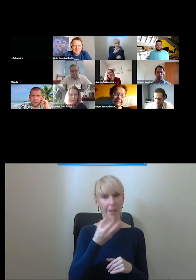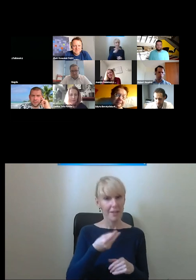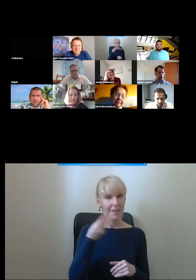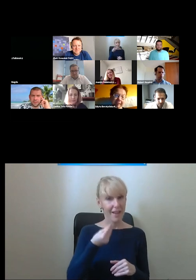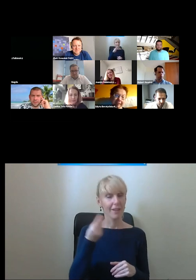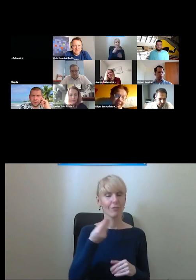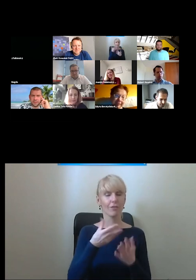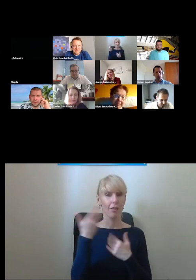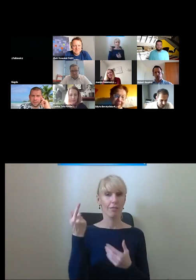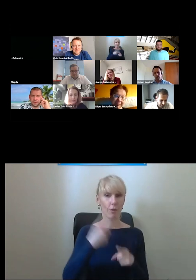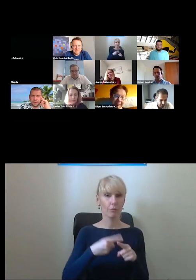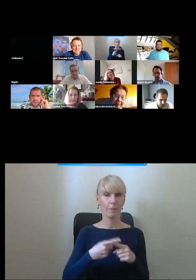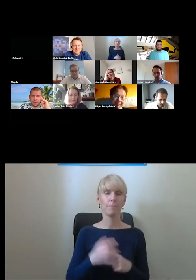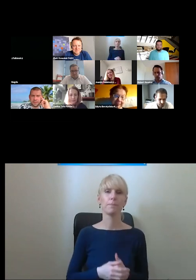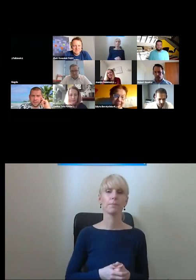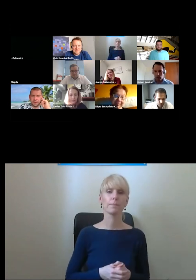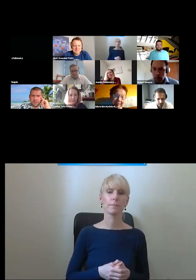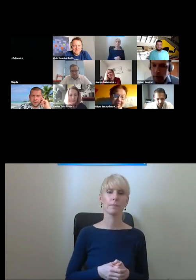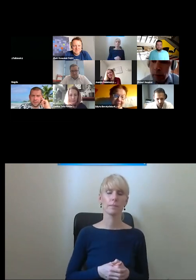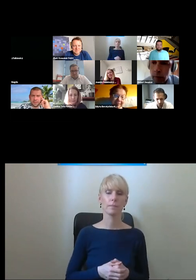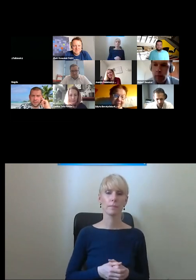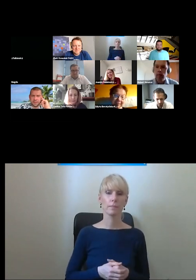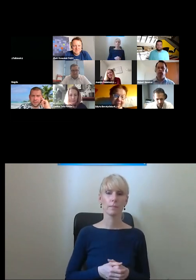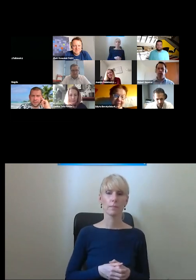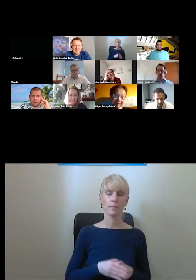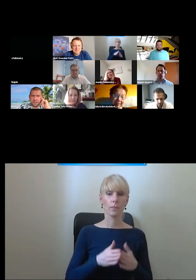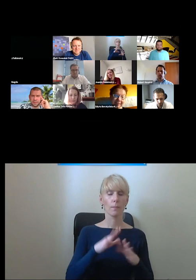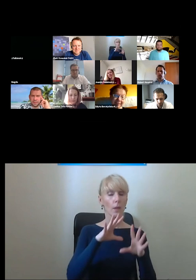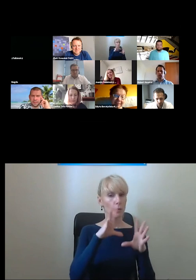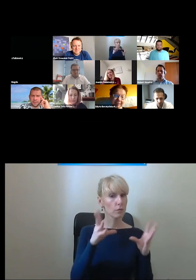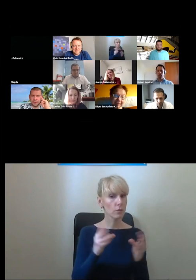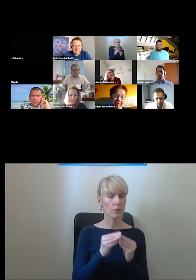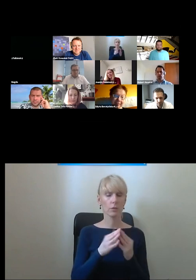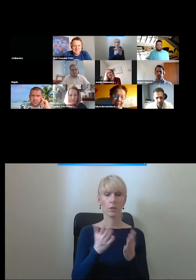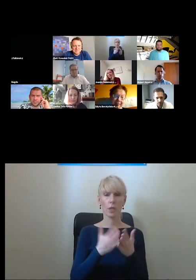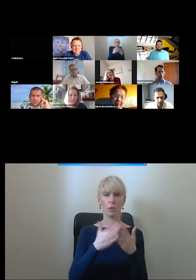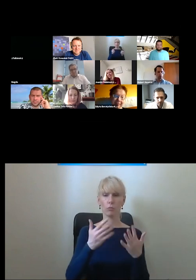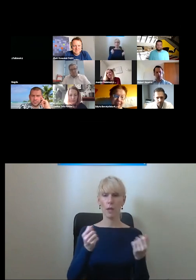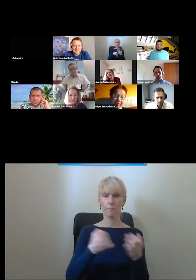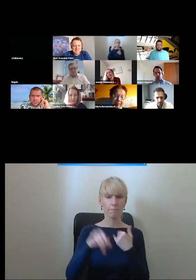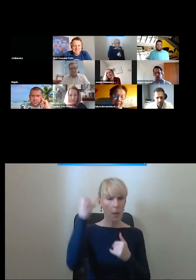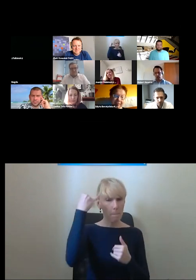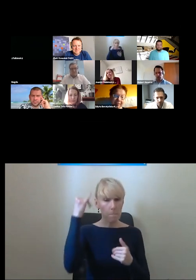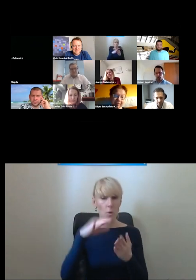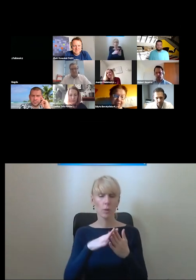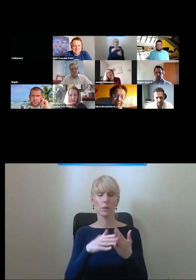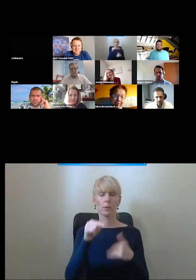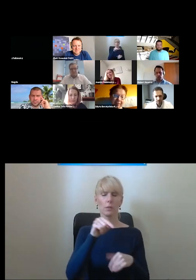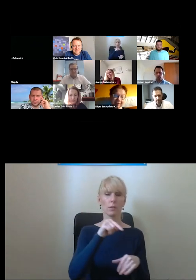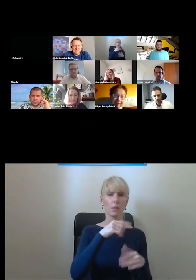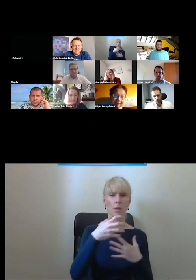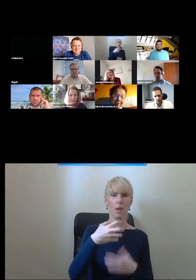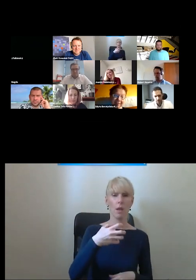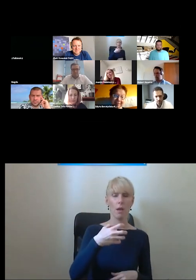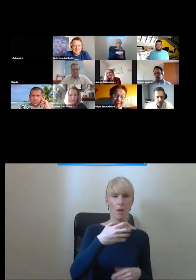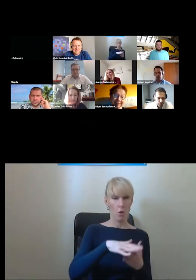optymistycznie nastawiamy fakt że że wszystkie właśnie takie bolączki systemów które montujemy w Polsce nasza firma systemie